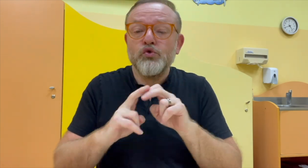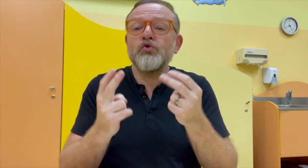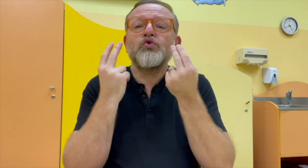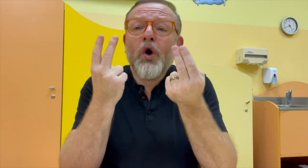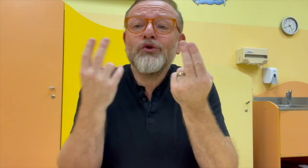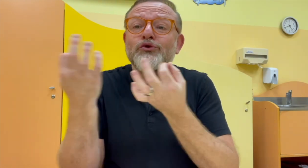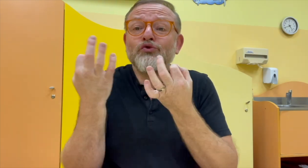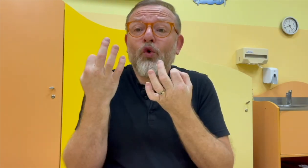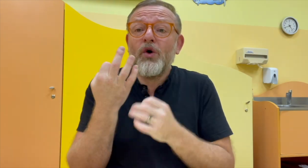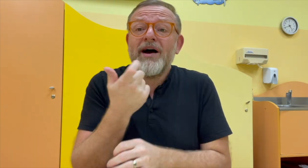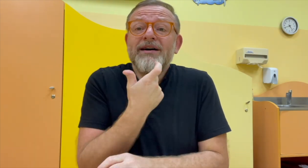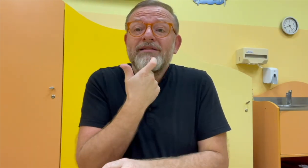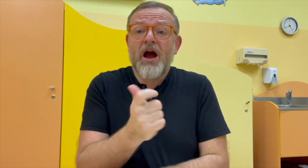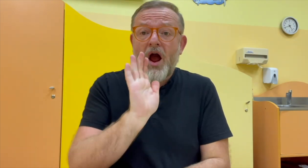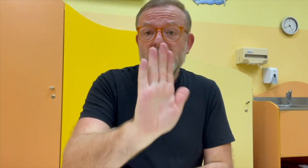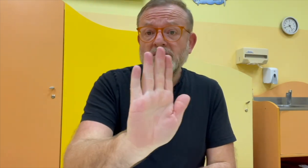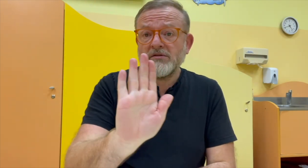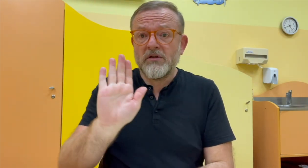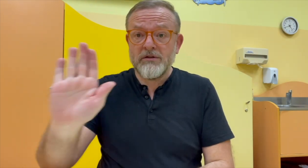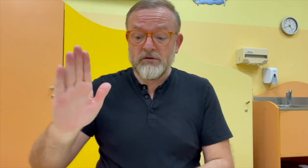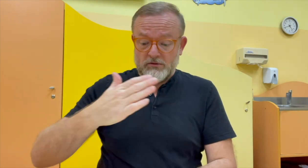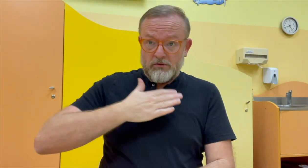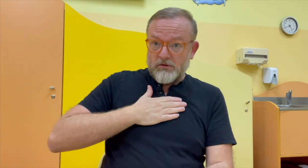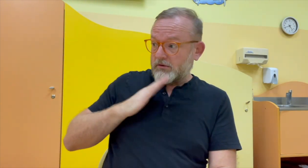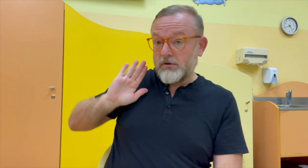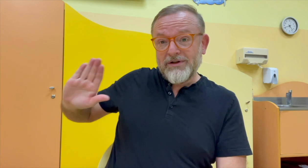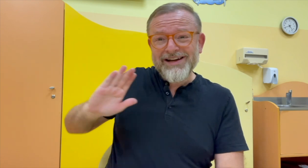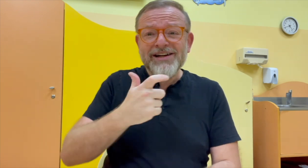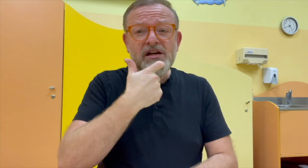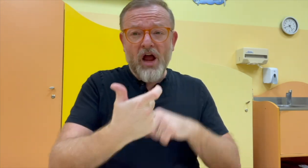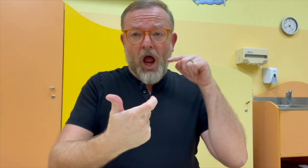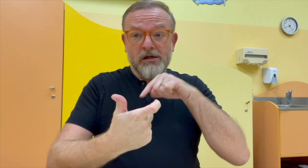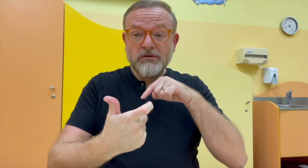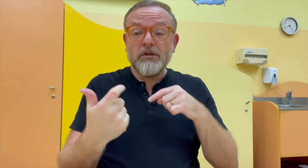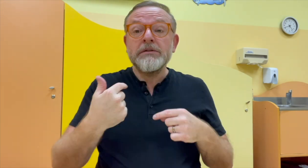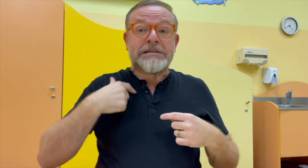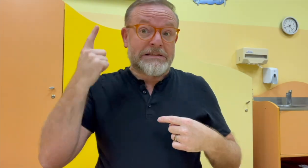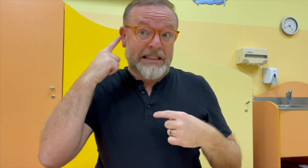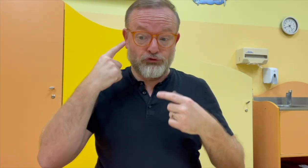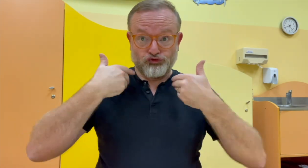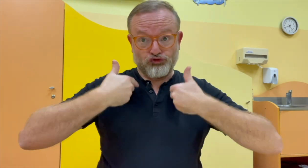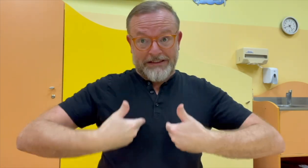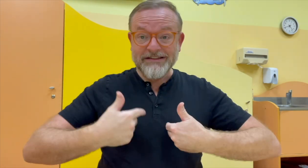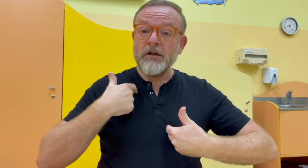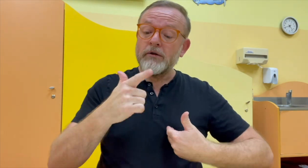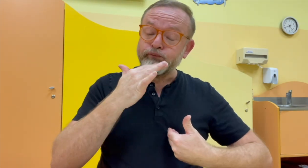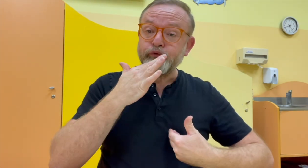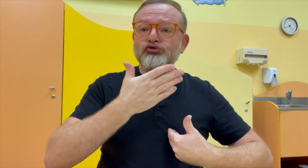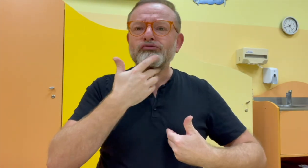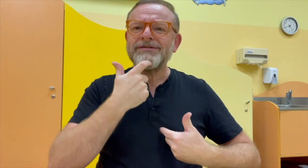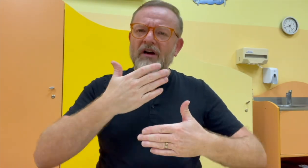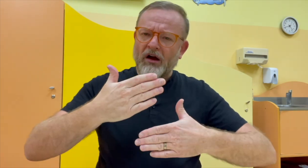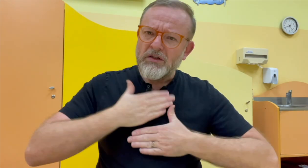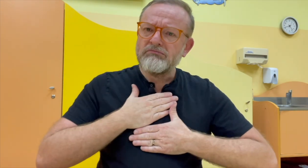nějaký učitel není dostatečně kvalifikovaný. My si musíme uvědomit, že slyšící pedagog má mateřský